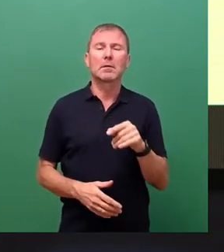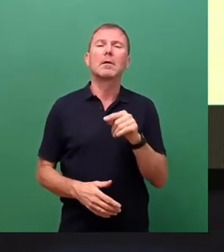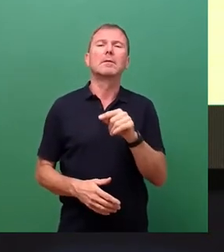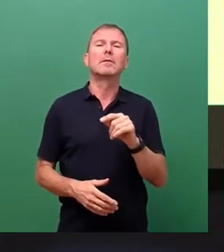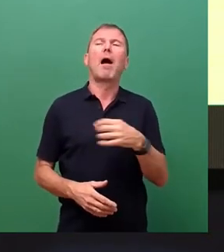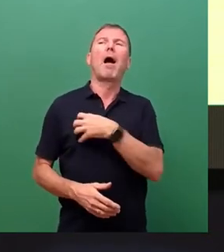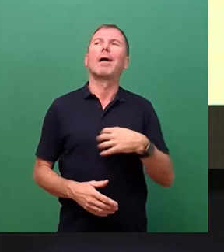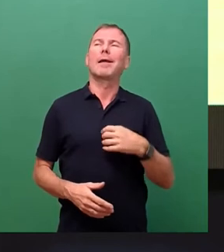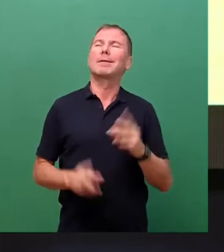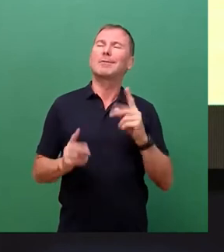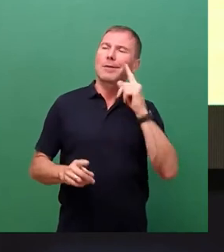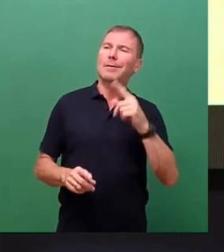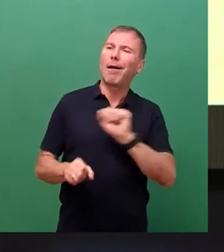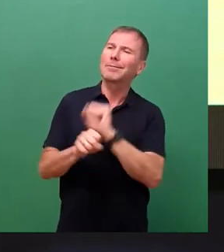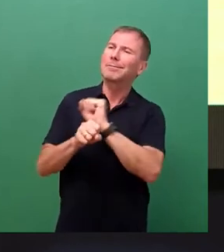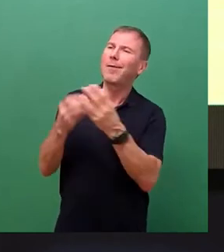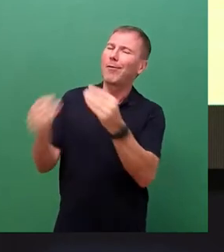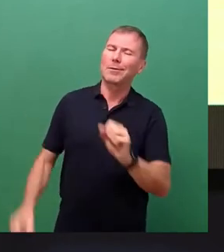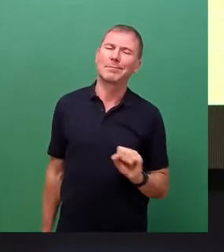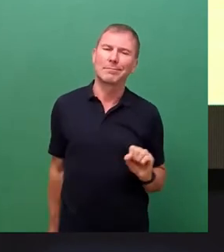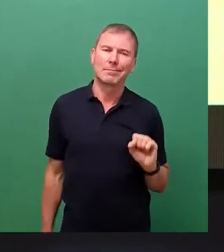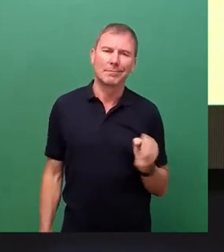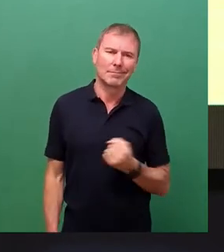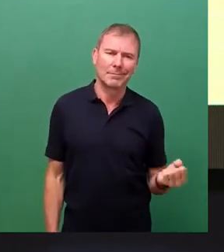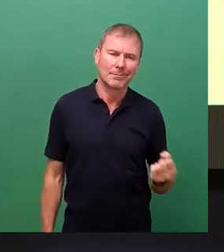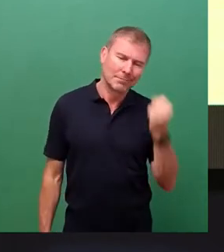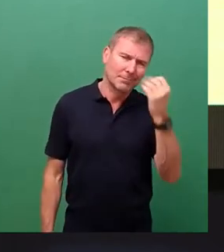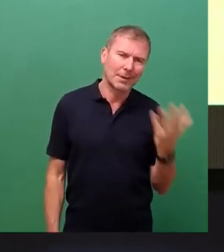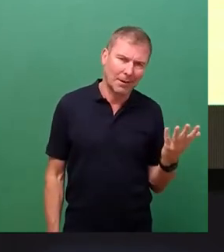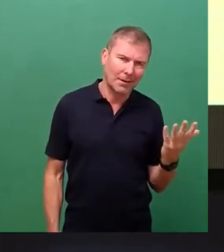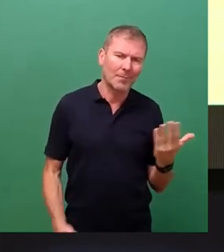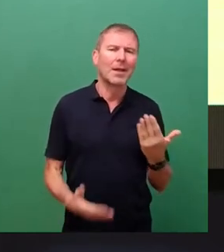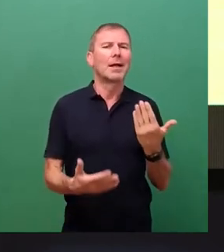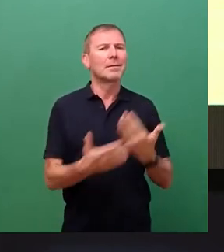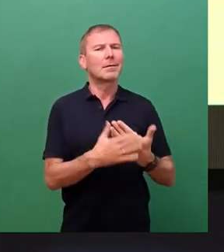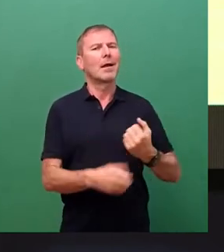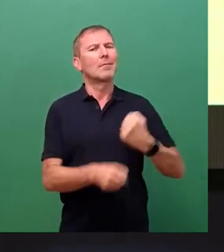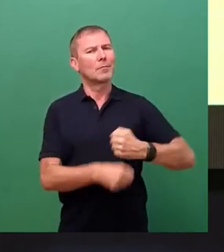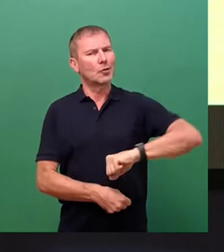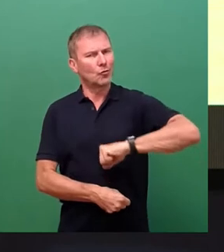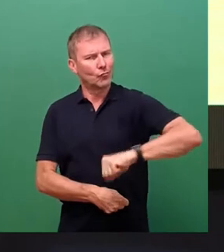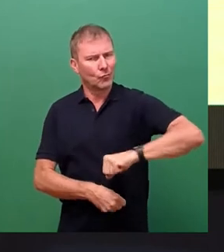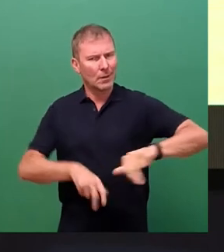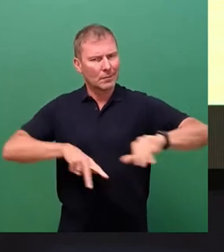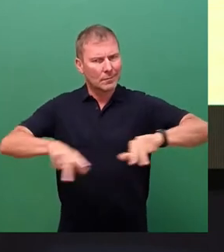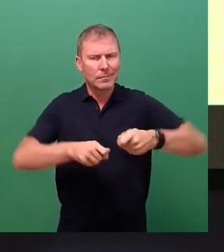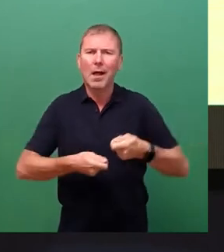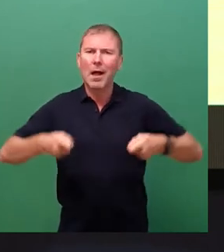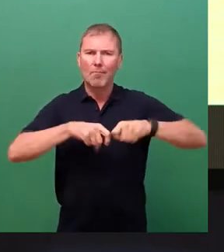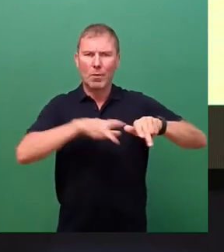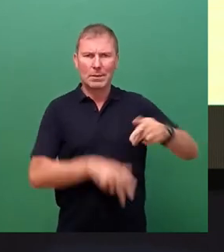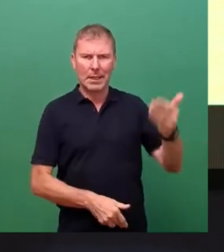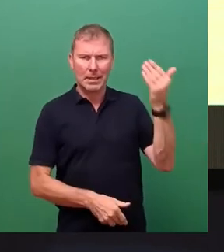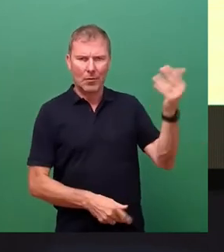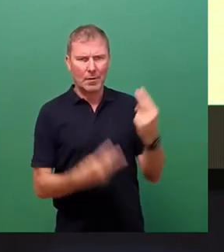Stadtrat aus zu bewältigen sein. Und deshalb ist hier zügiges Handeln der Bundesregierung erforderlich.